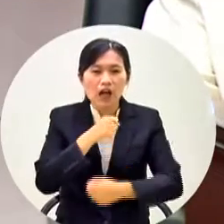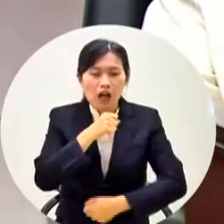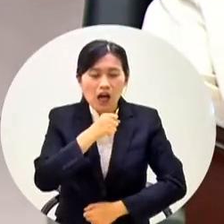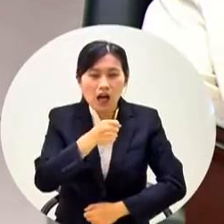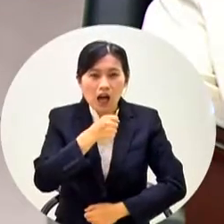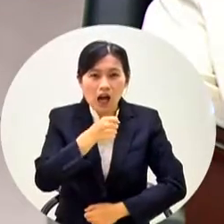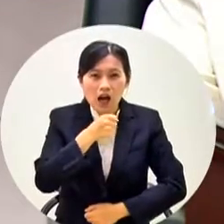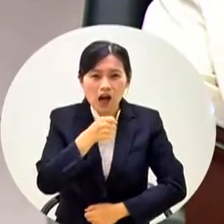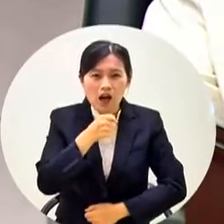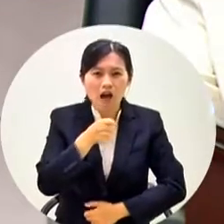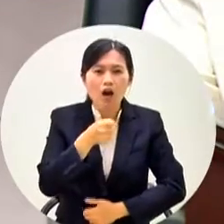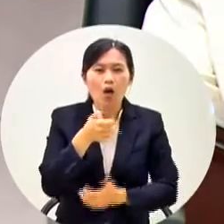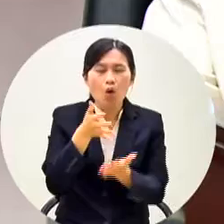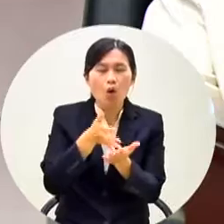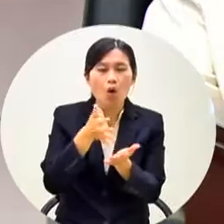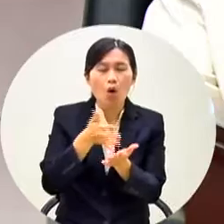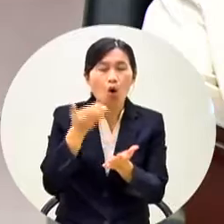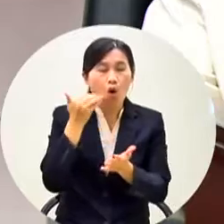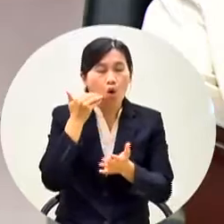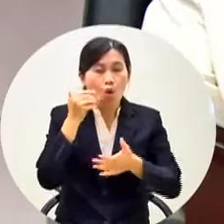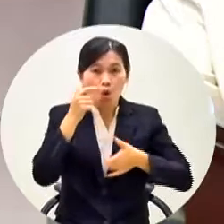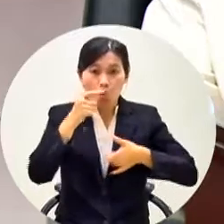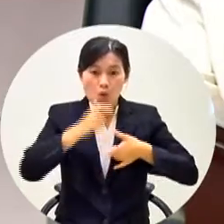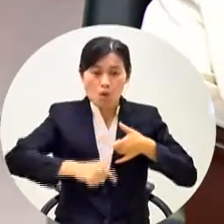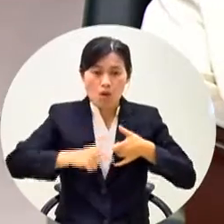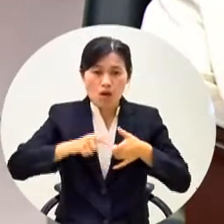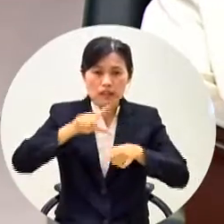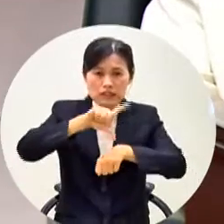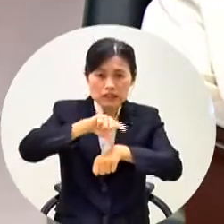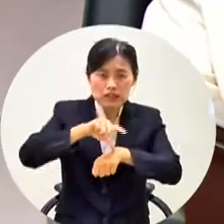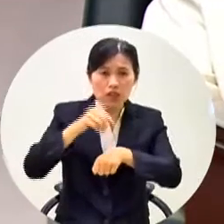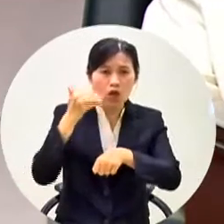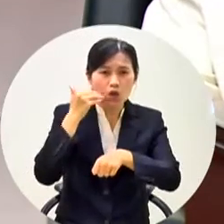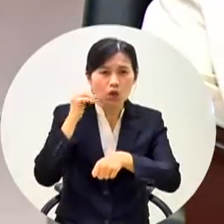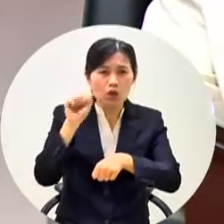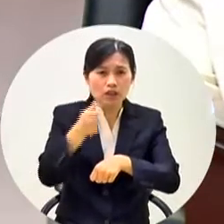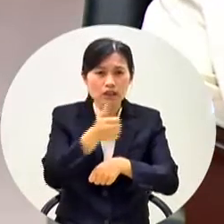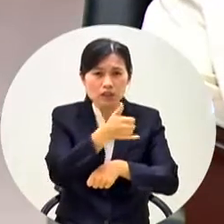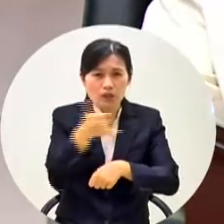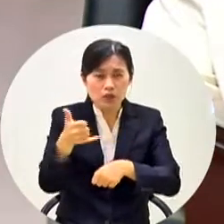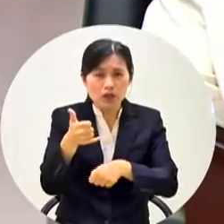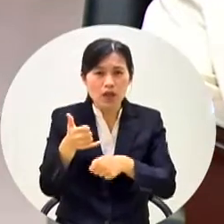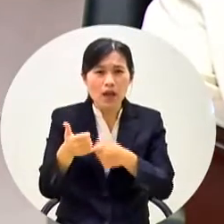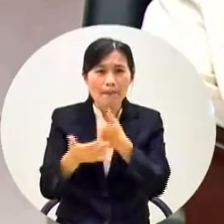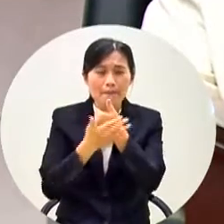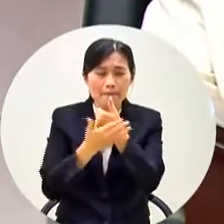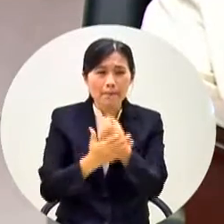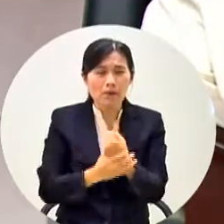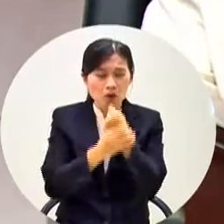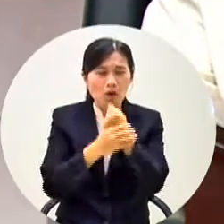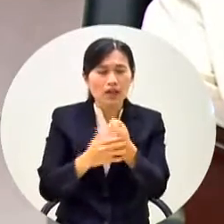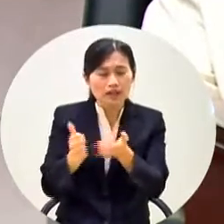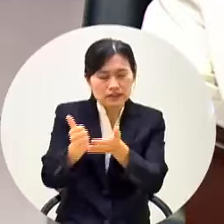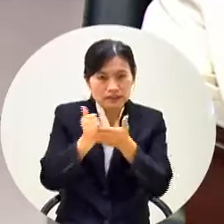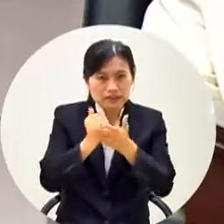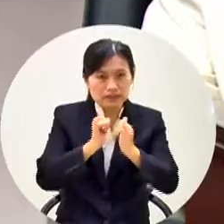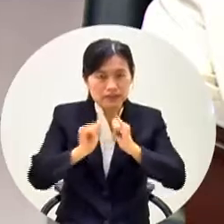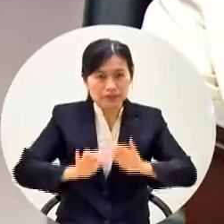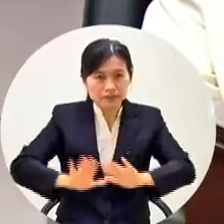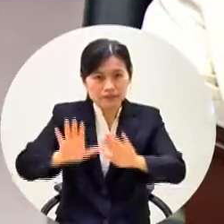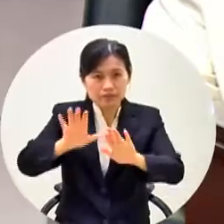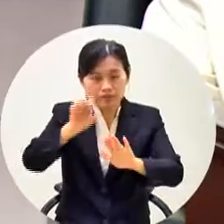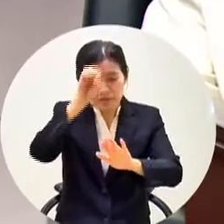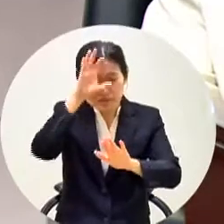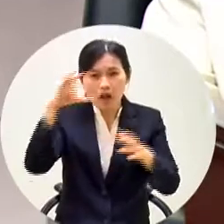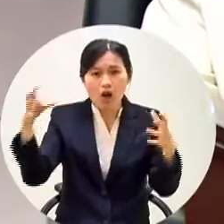嗎如果本席的時間我們在場的議員有要資源的我們會請我們的民進黨集合議員共同發言